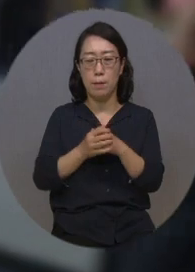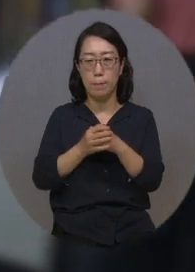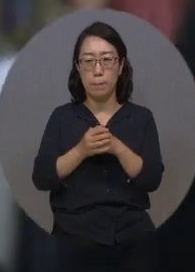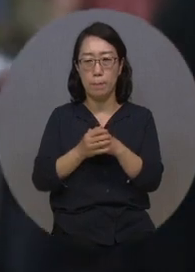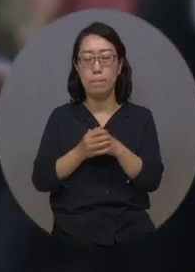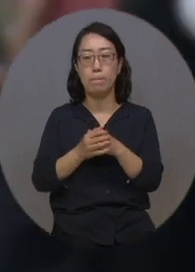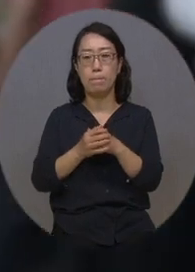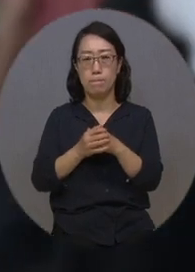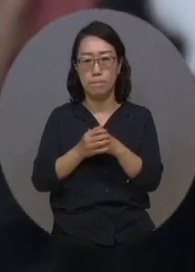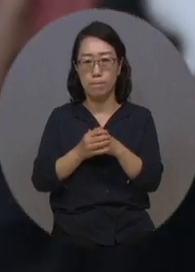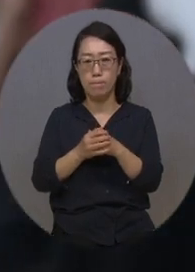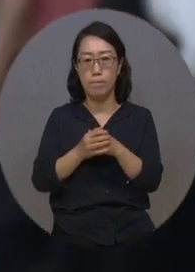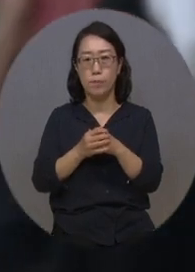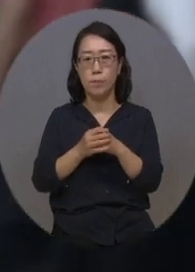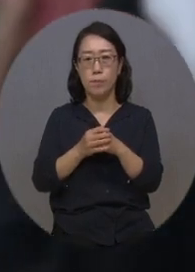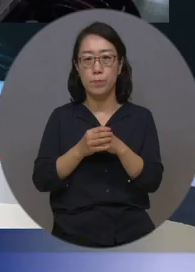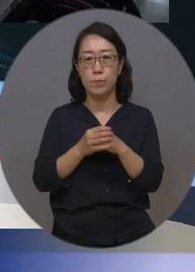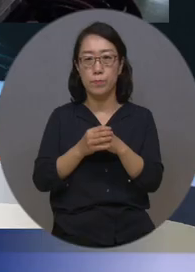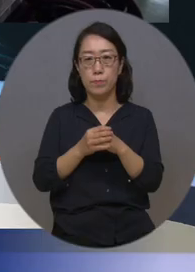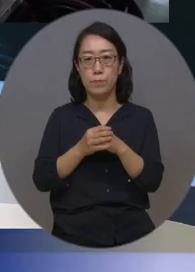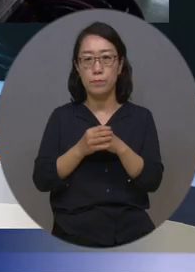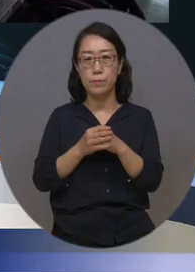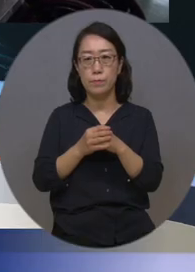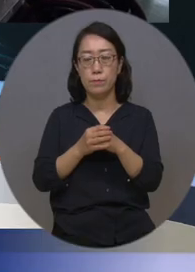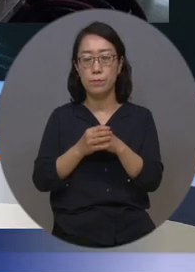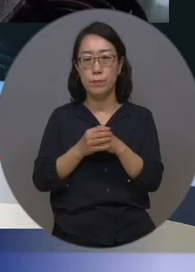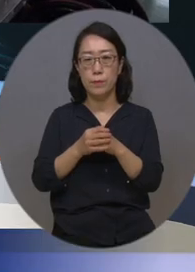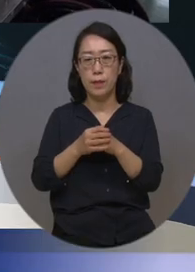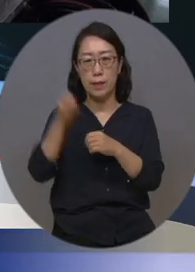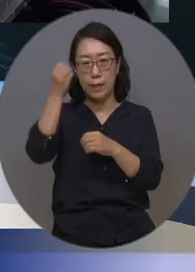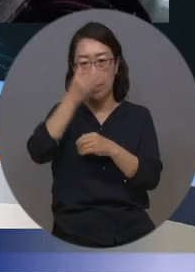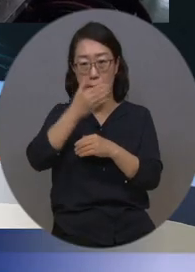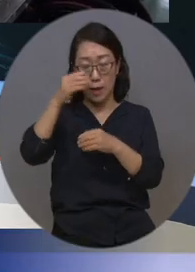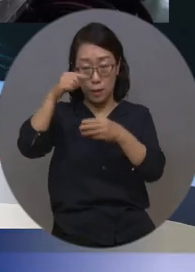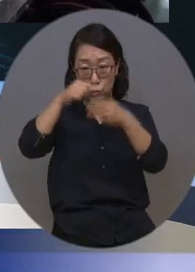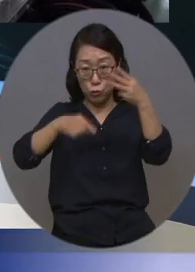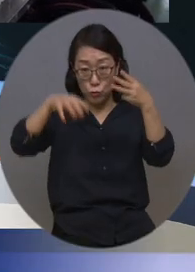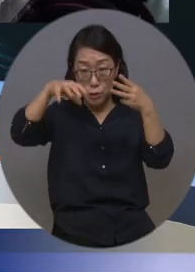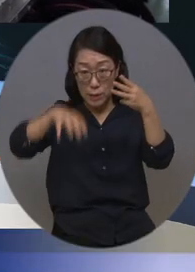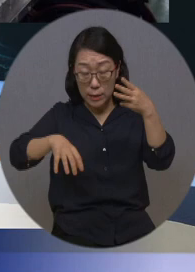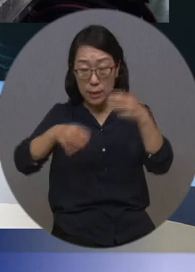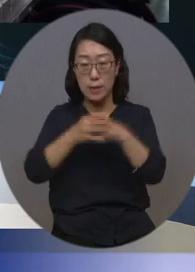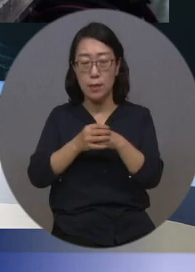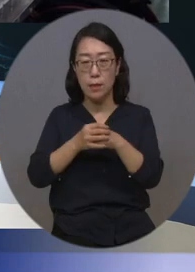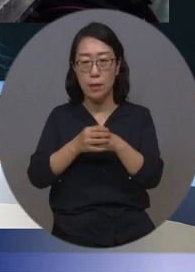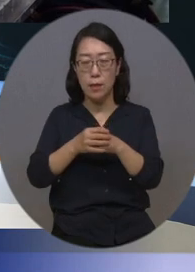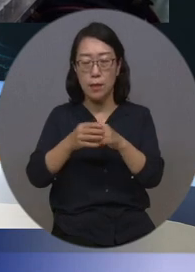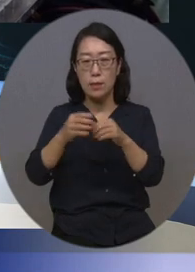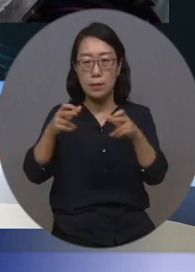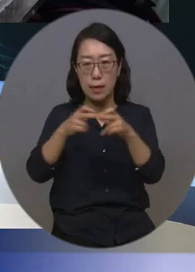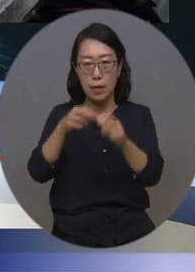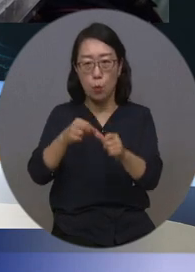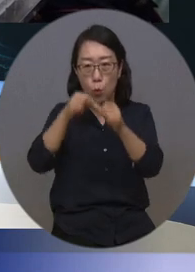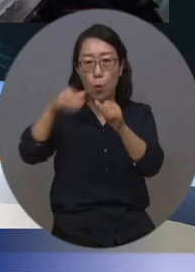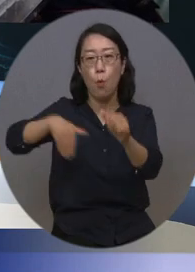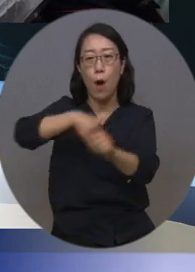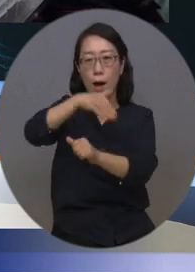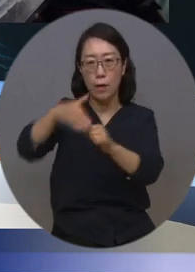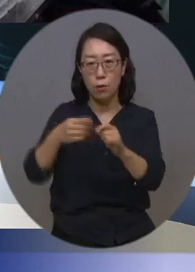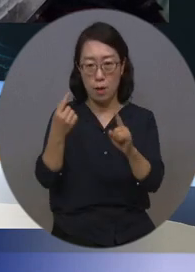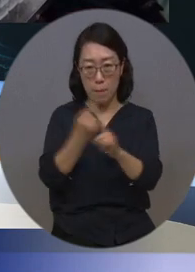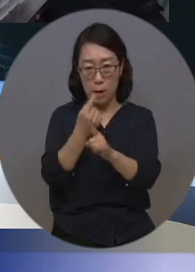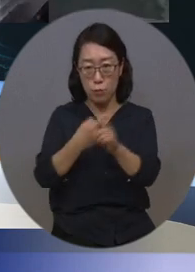복지TV 뉴스 박선용입니다. 양주시 지체장애인협회가 장애인 고용환경을 개선하기 위한 노력을